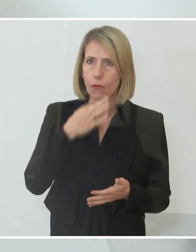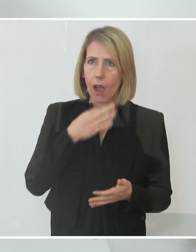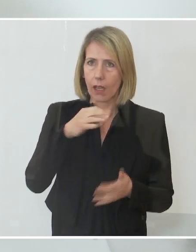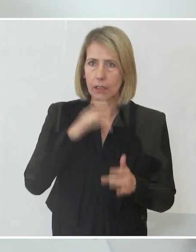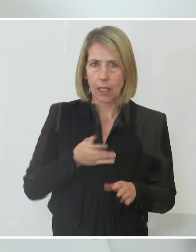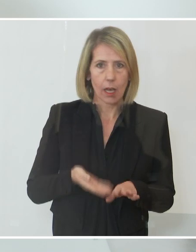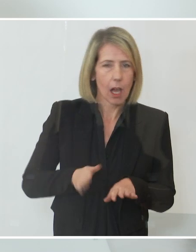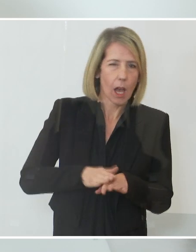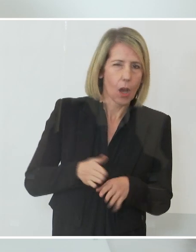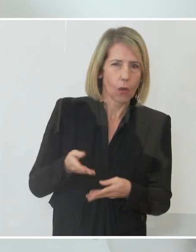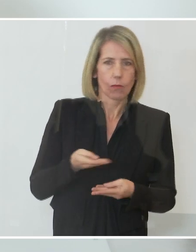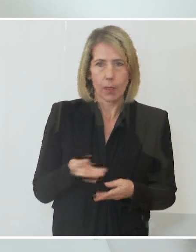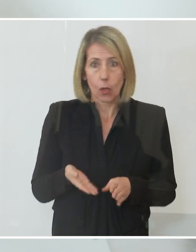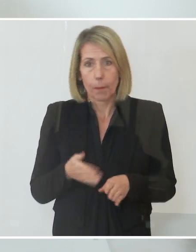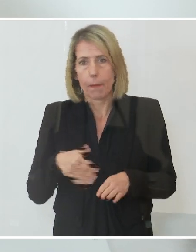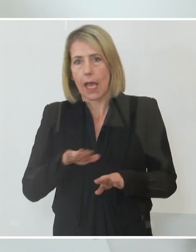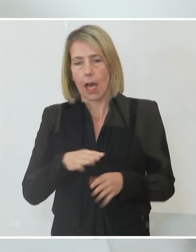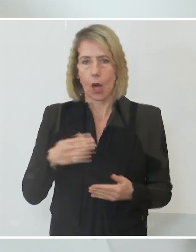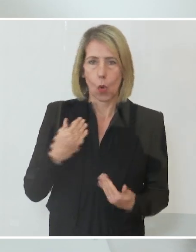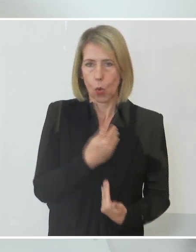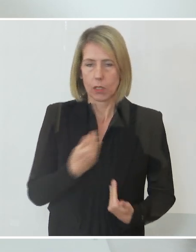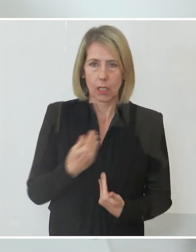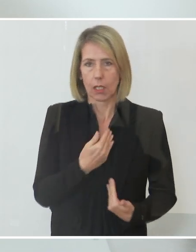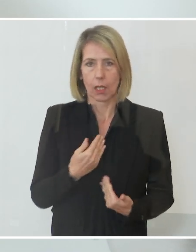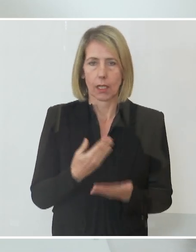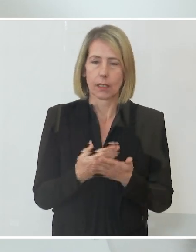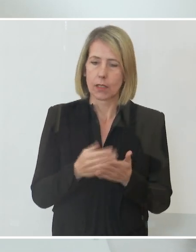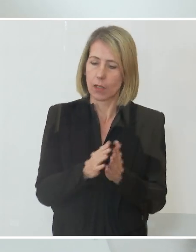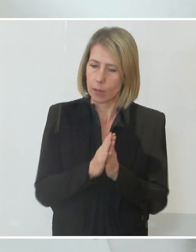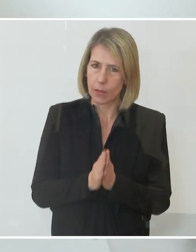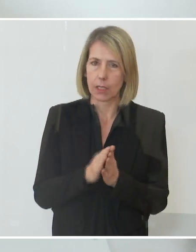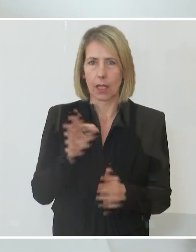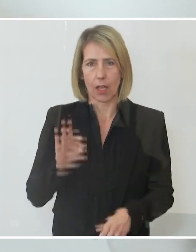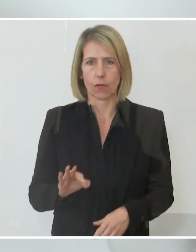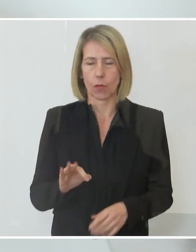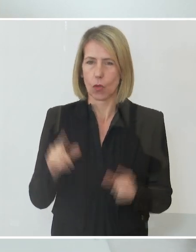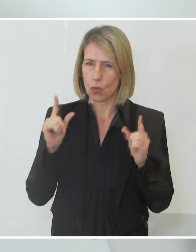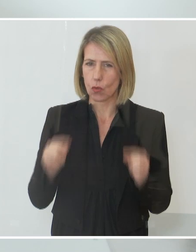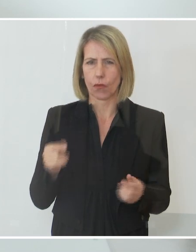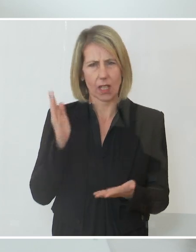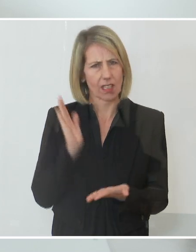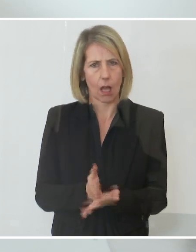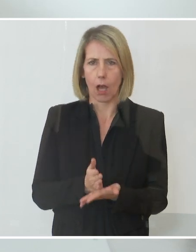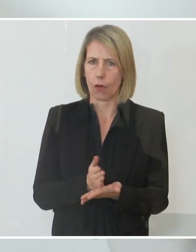Und ich würde die Freiheitliche Partei hier suchen, damit sofort aufzuhören.